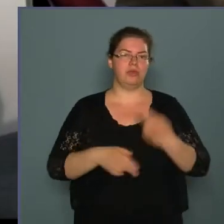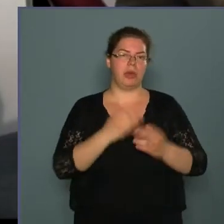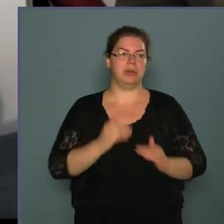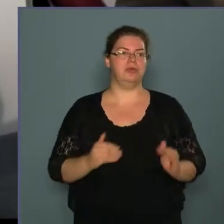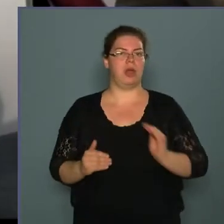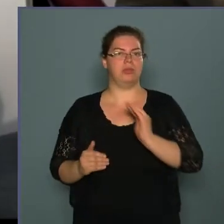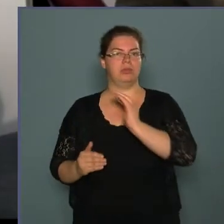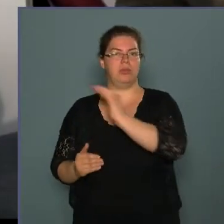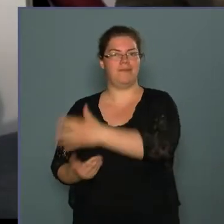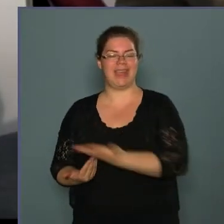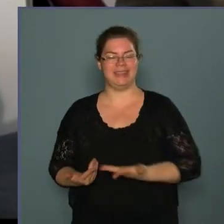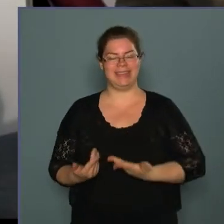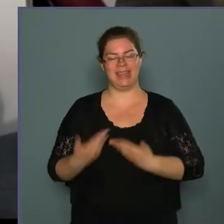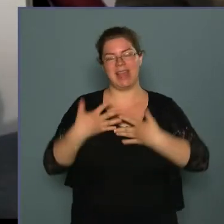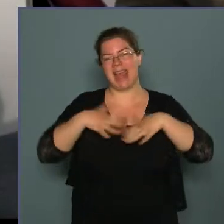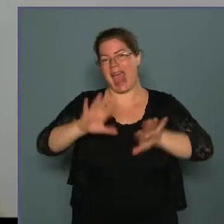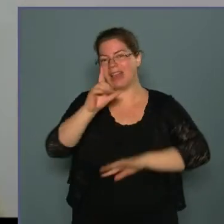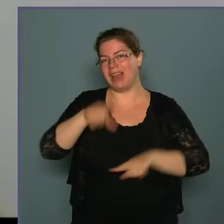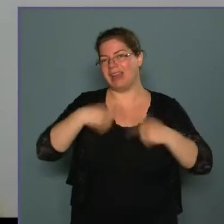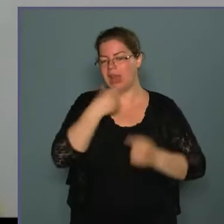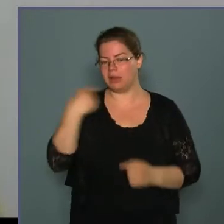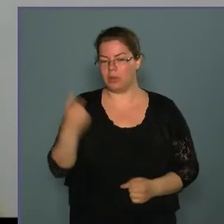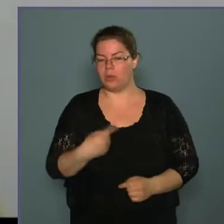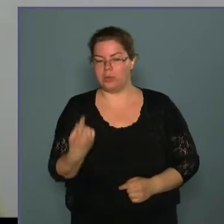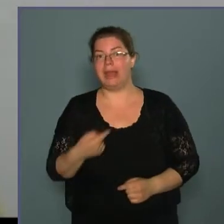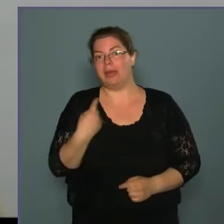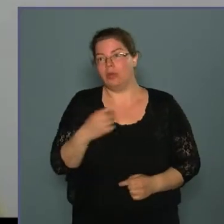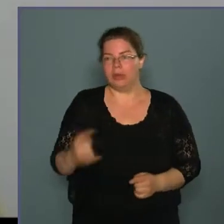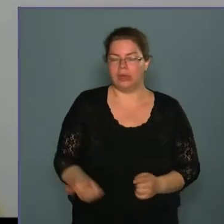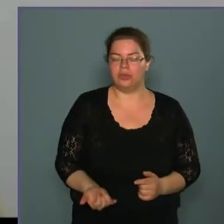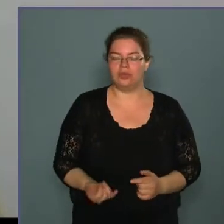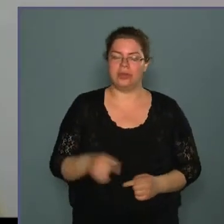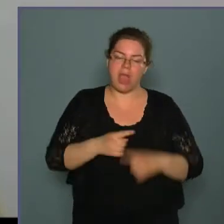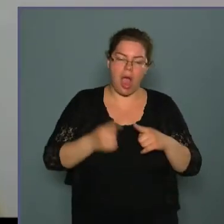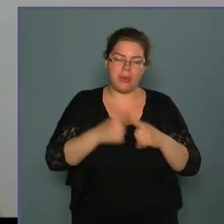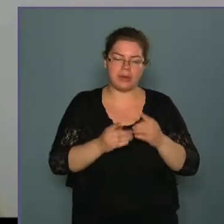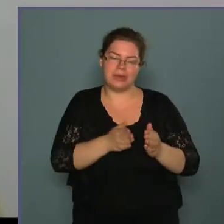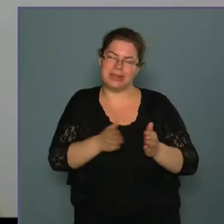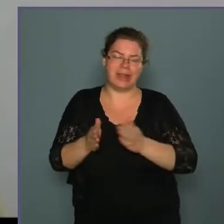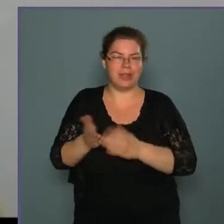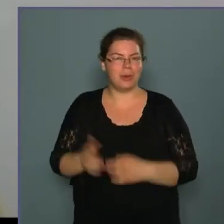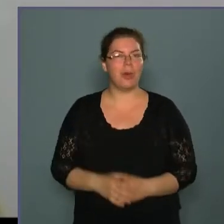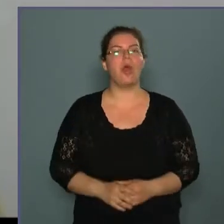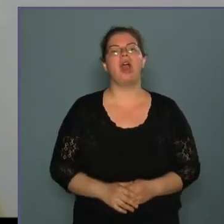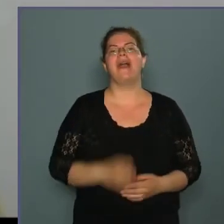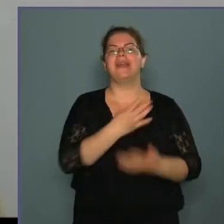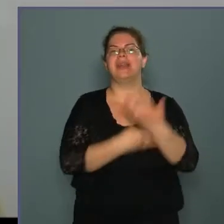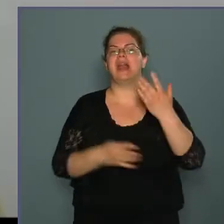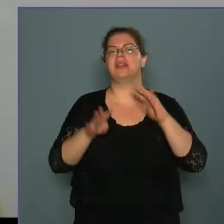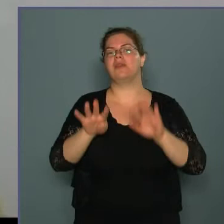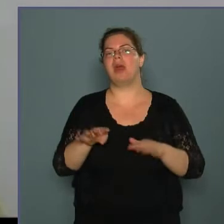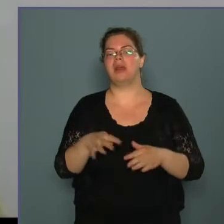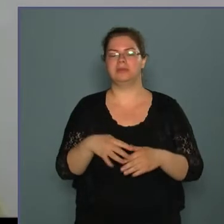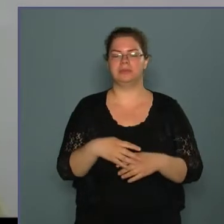növekszik egyébként az átlag életkorunk nekünk is. Egy apró kitérőt tehettek, ugye a 90-95